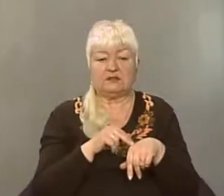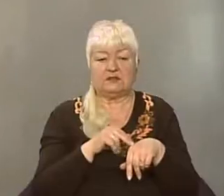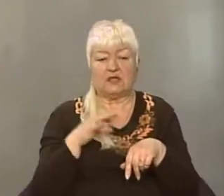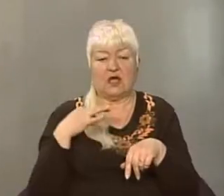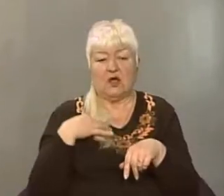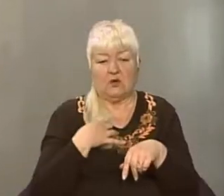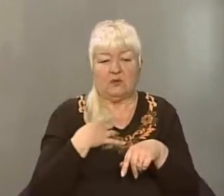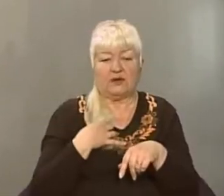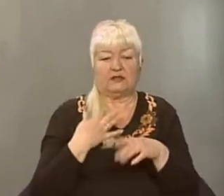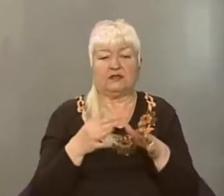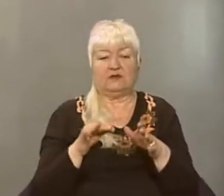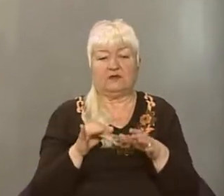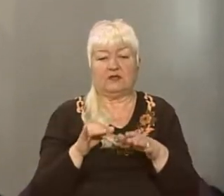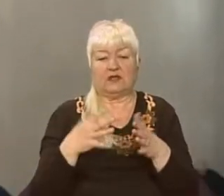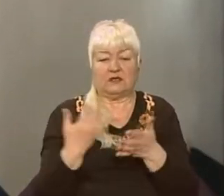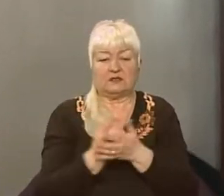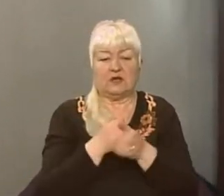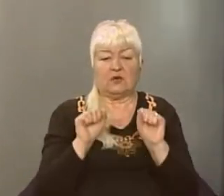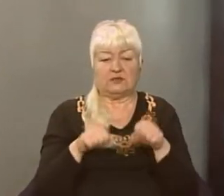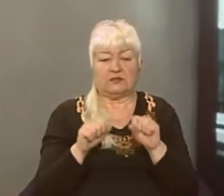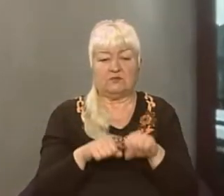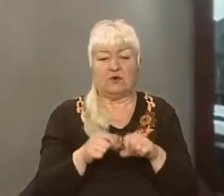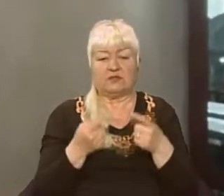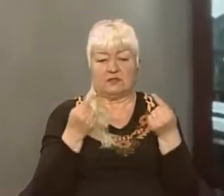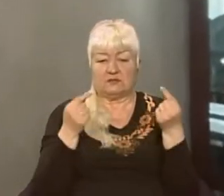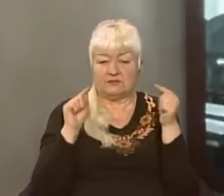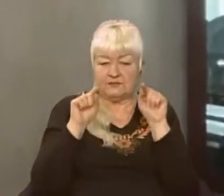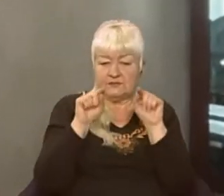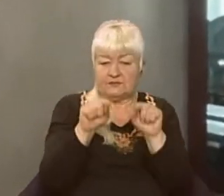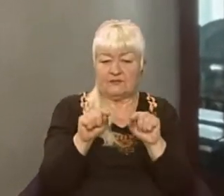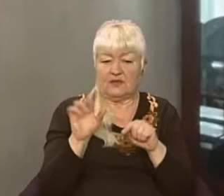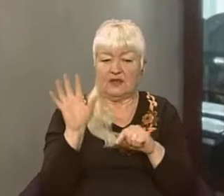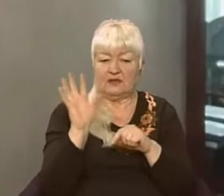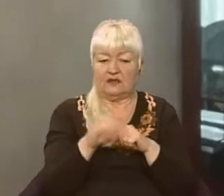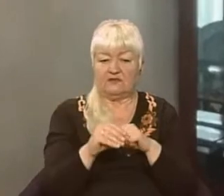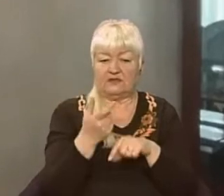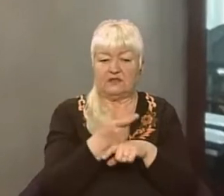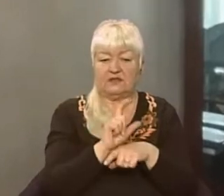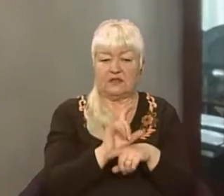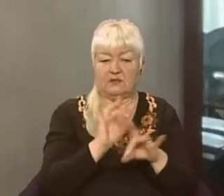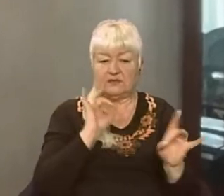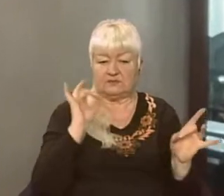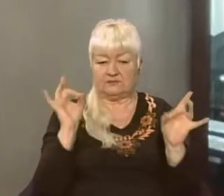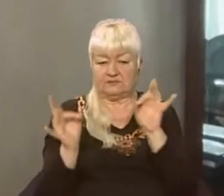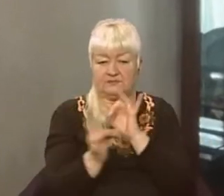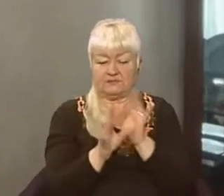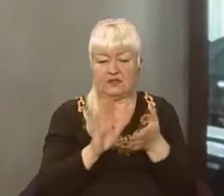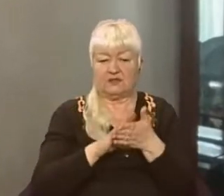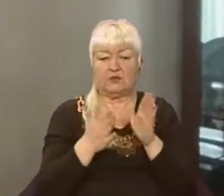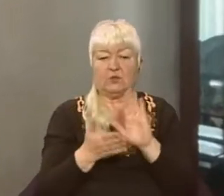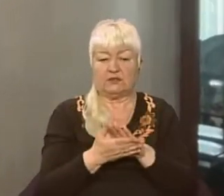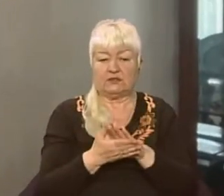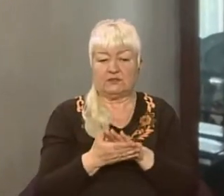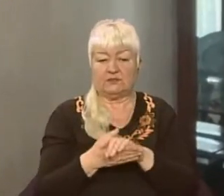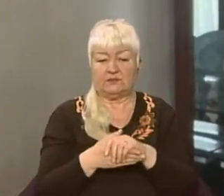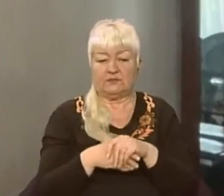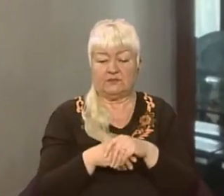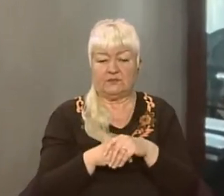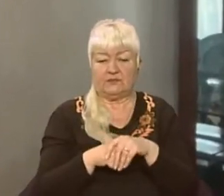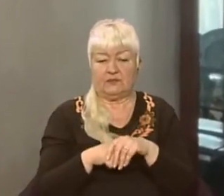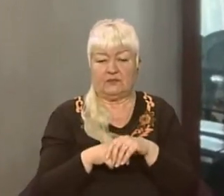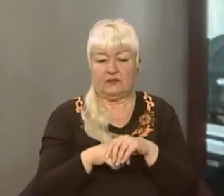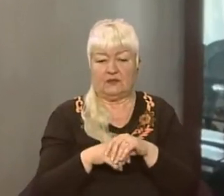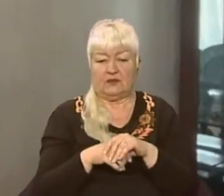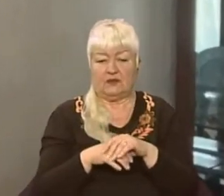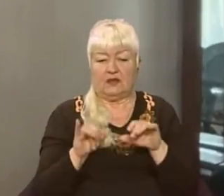слідчі, знаходять змогу концентруватися на всіх найбільш резонансних ситуаціях. І